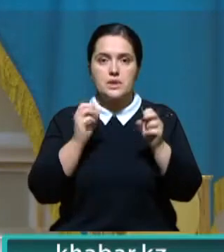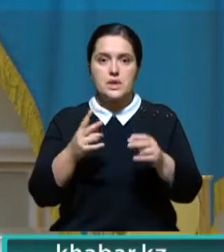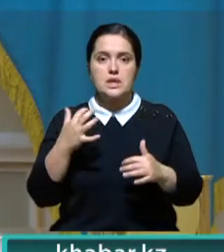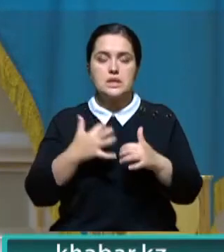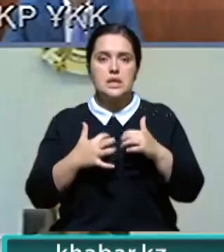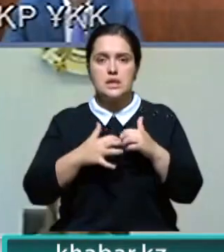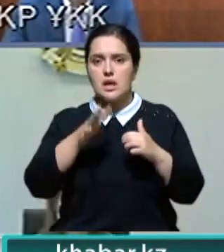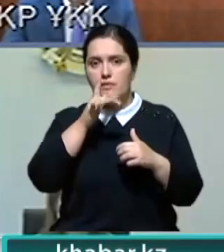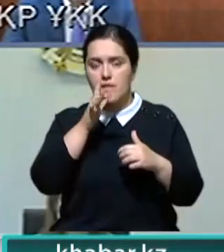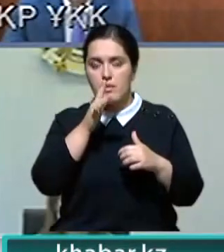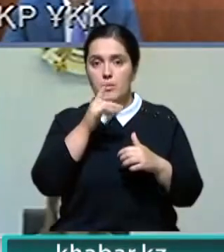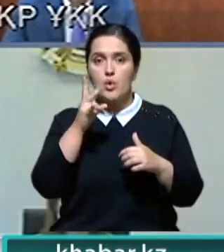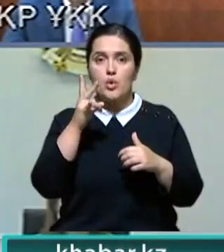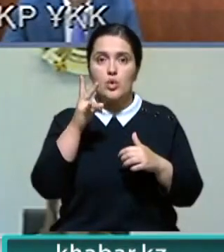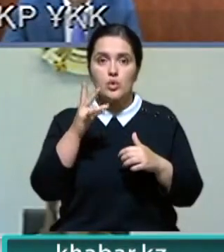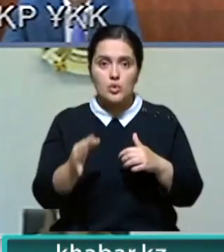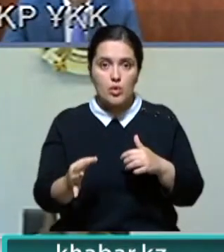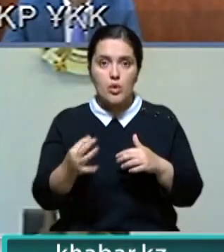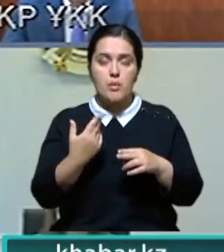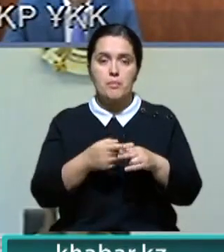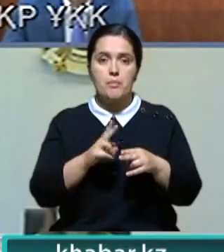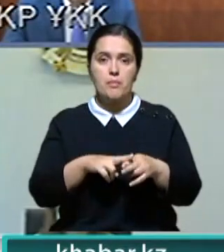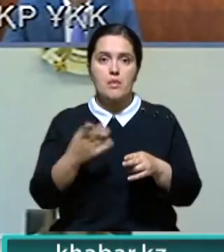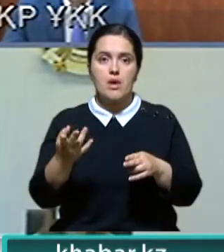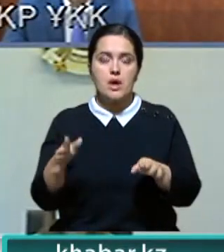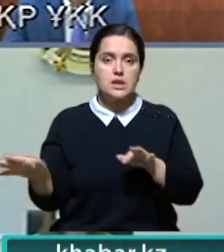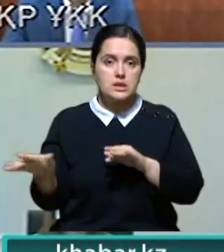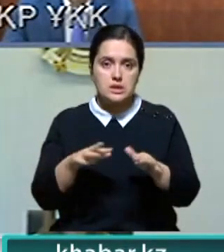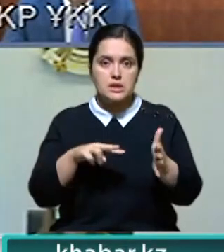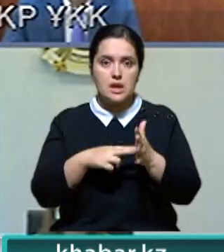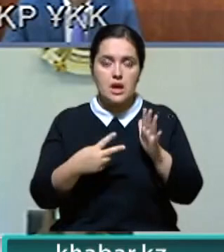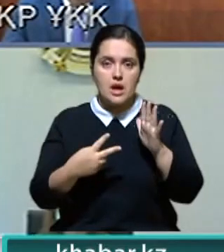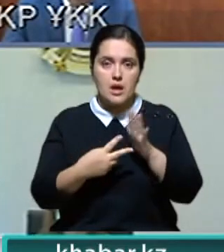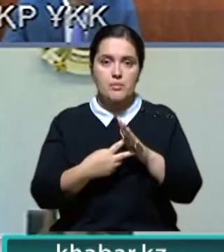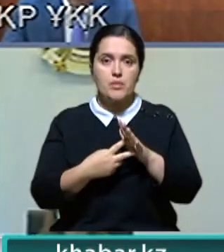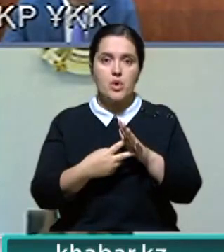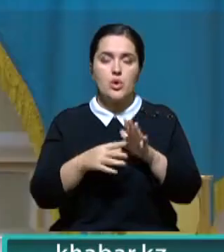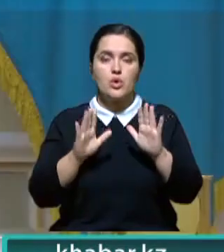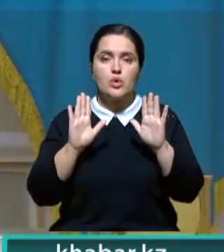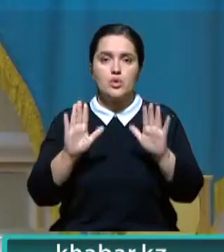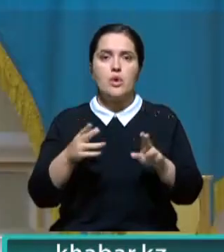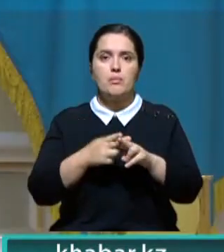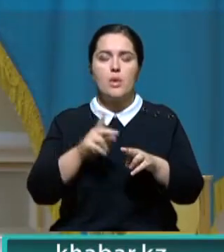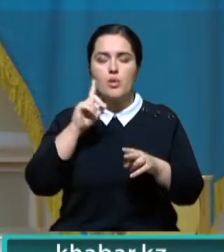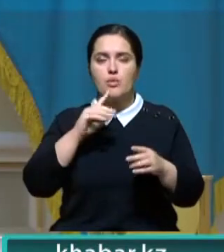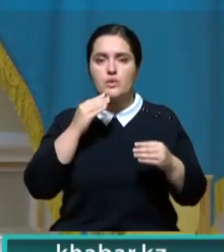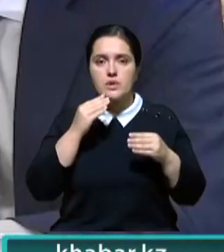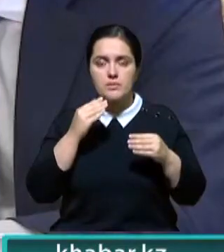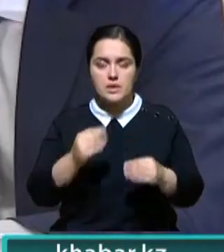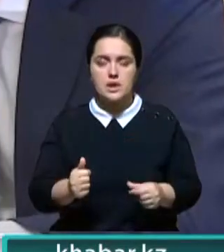среднесрочный период. Но вместо конкретного алгоритма действий в этом плане мы видим только набор благих устремлений.